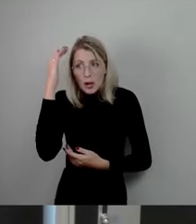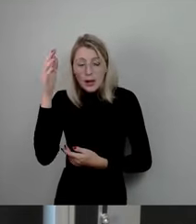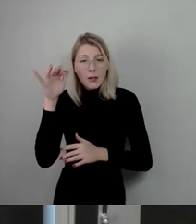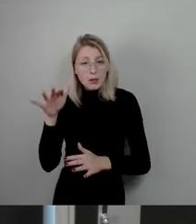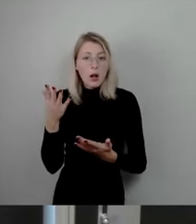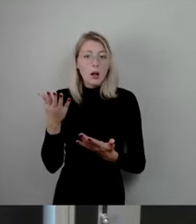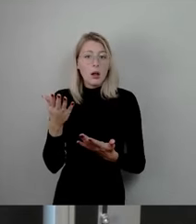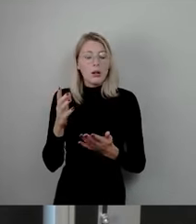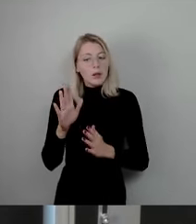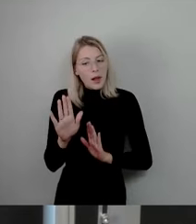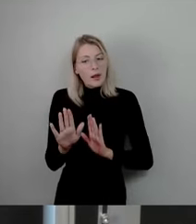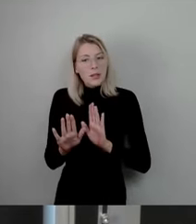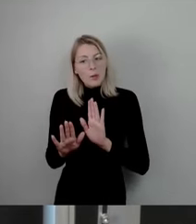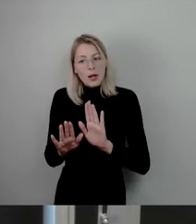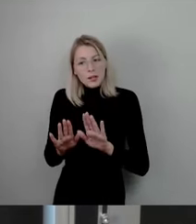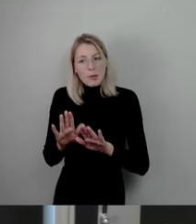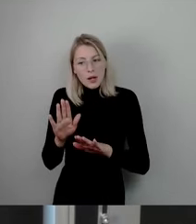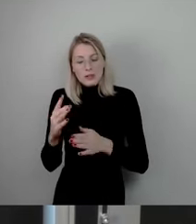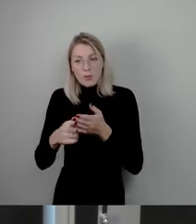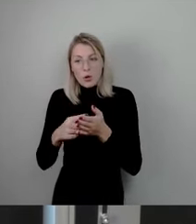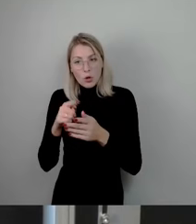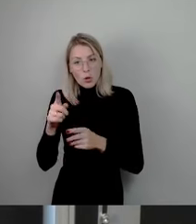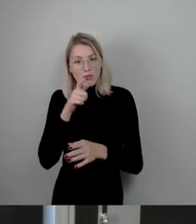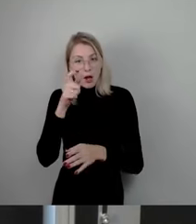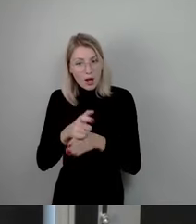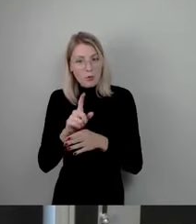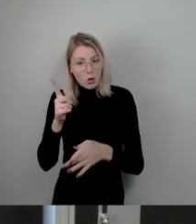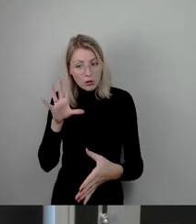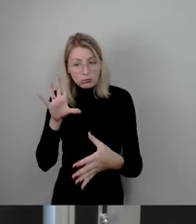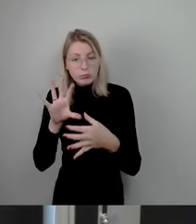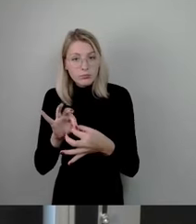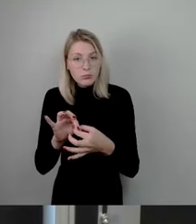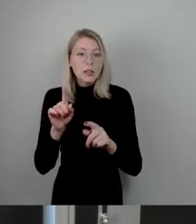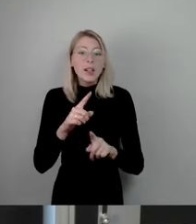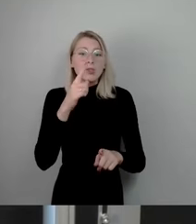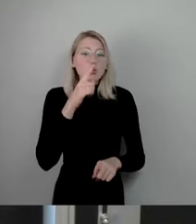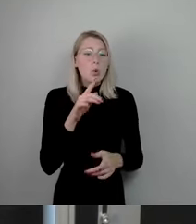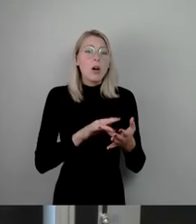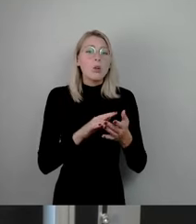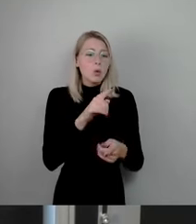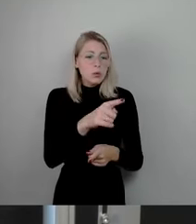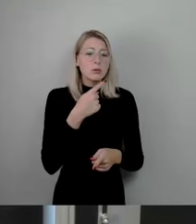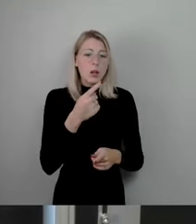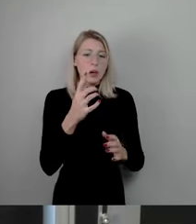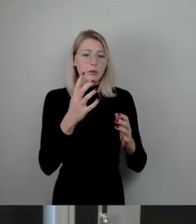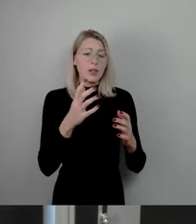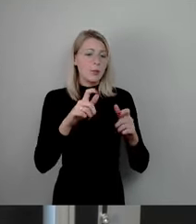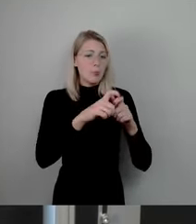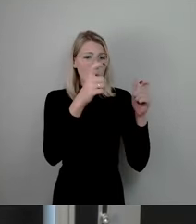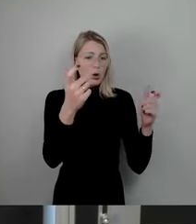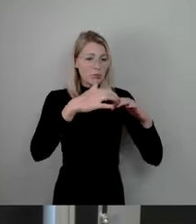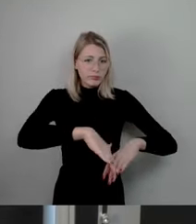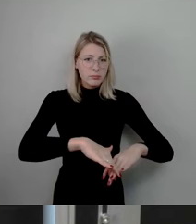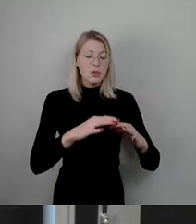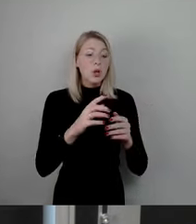langsam der Forderung nach Verantwortung anzuschließen. Und zwar nicht nur wegen dem Zusammensturz, sondern von dem, was danach passiert.